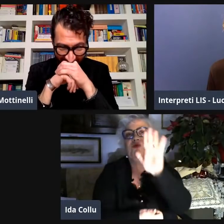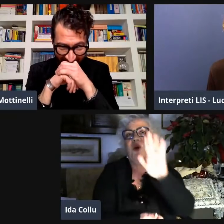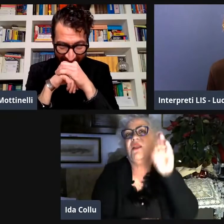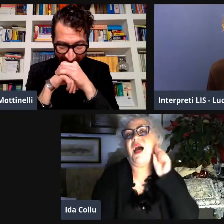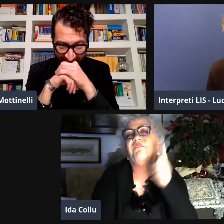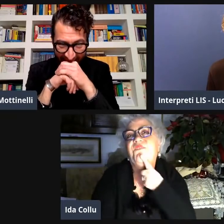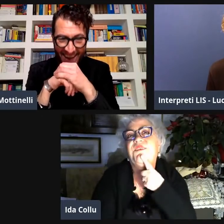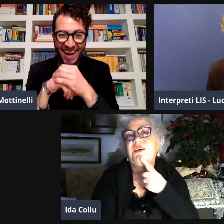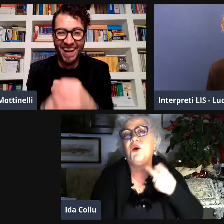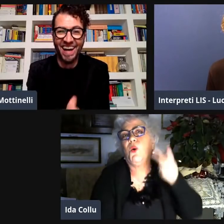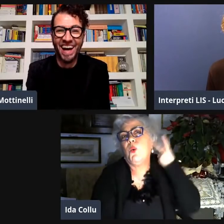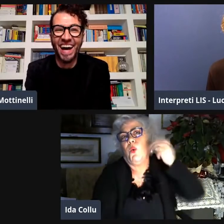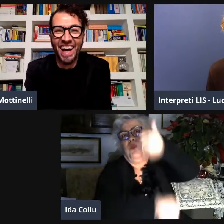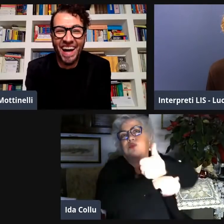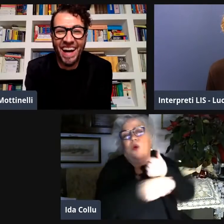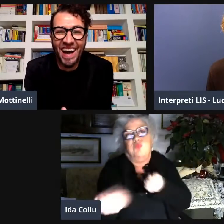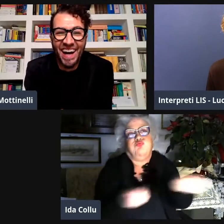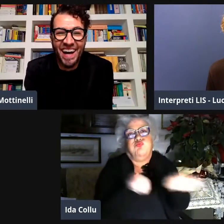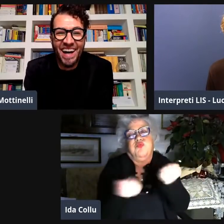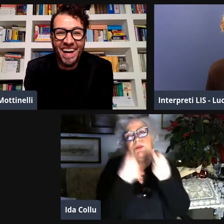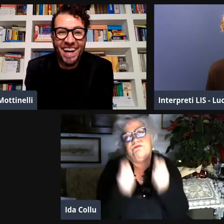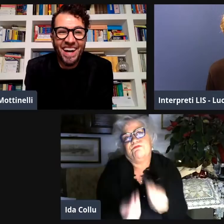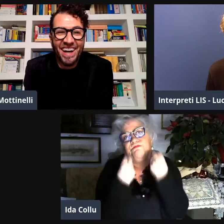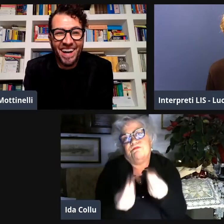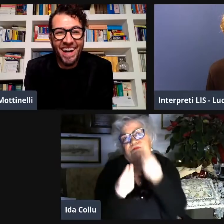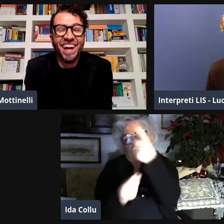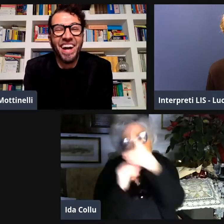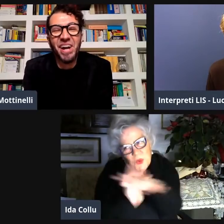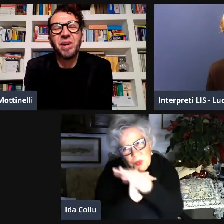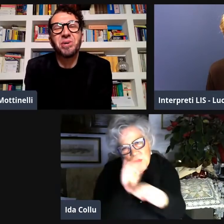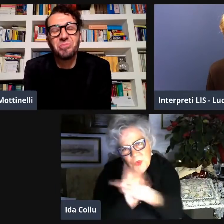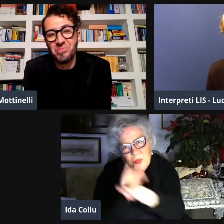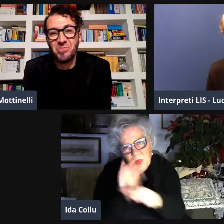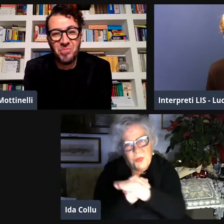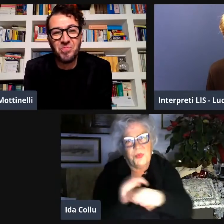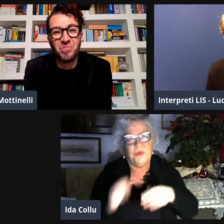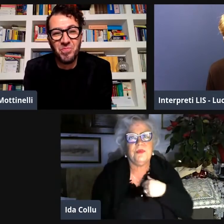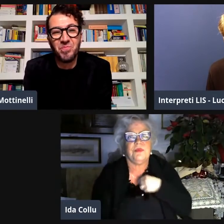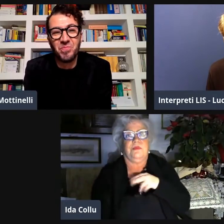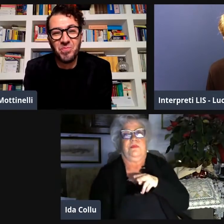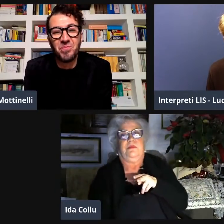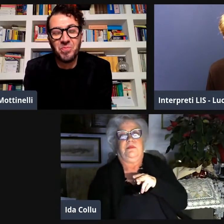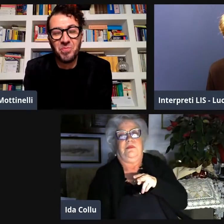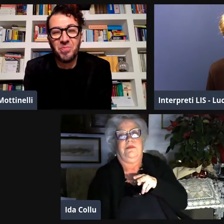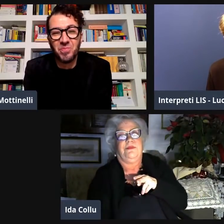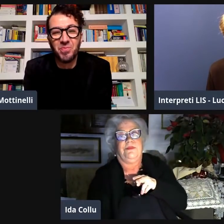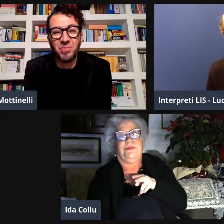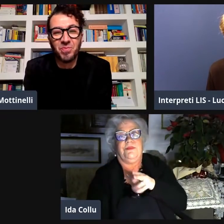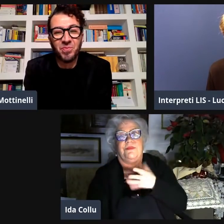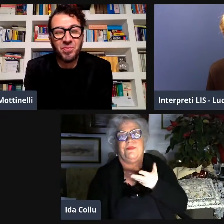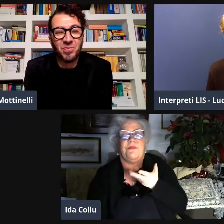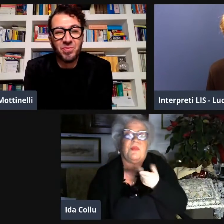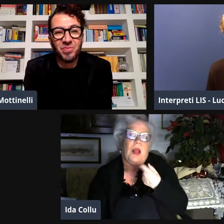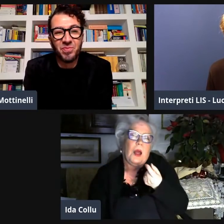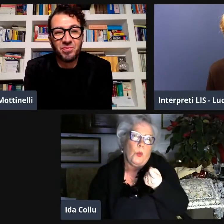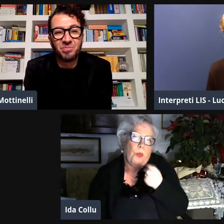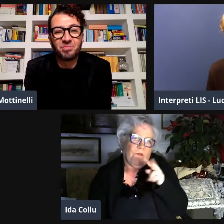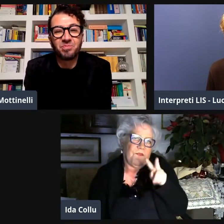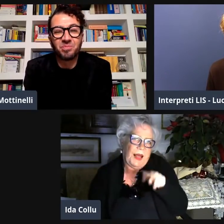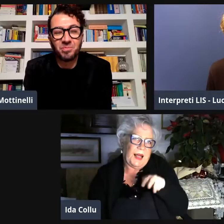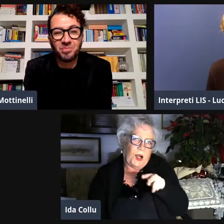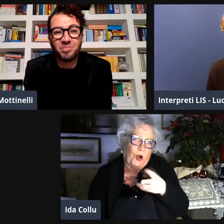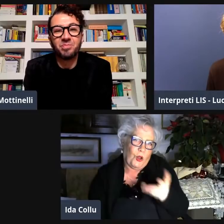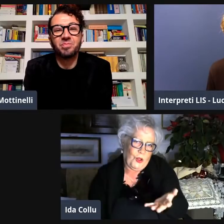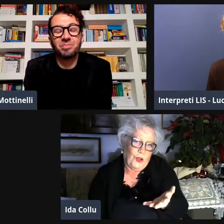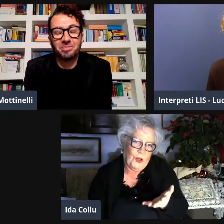Italia ma la tua associazione dei sordi con gli udenti che dirigono ma mandari via e